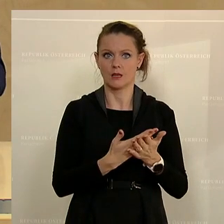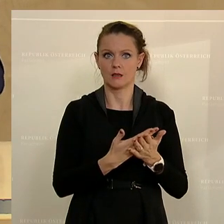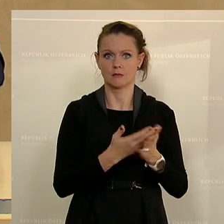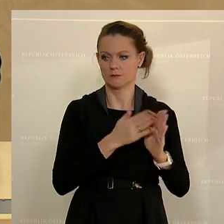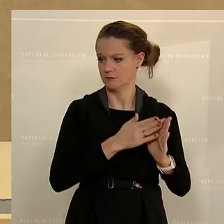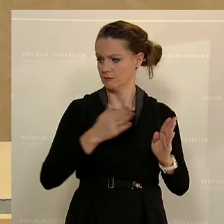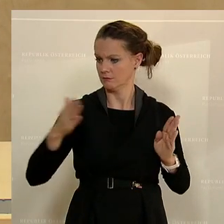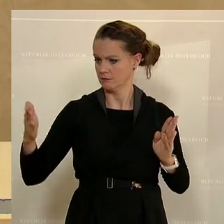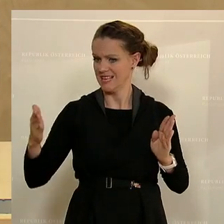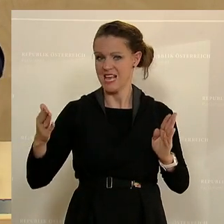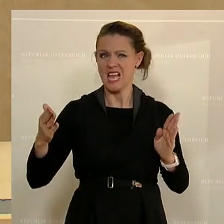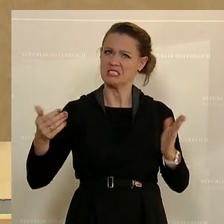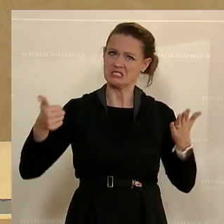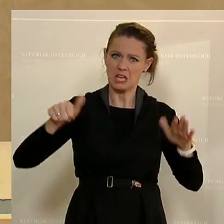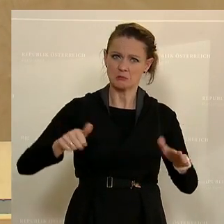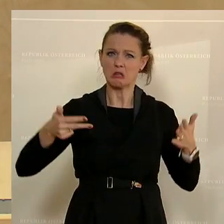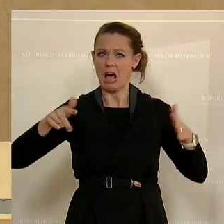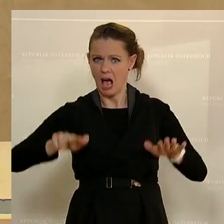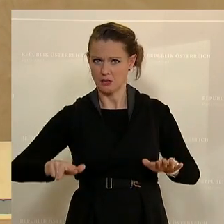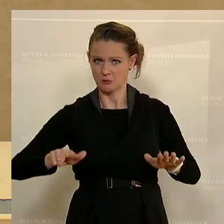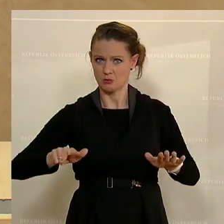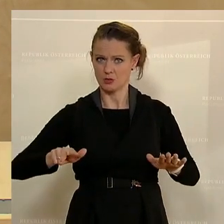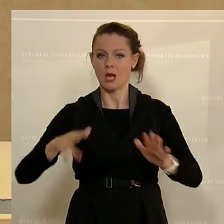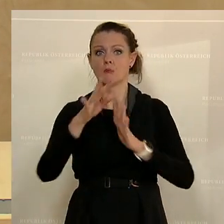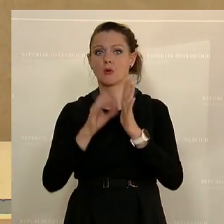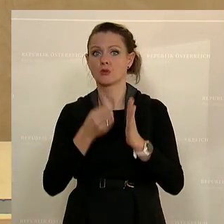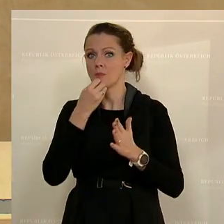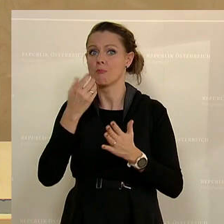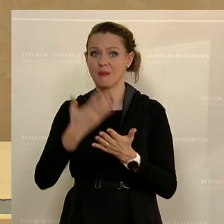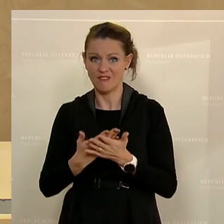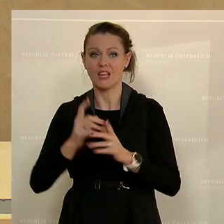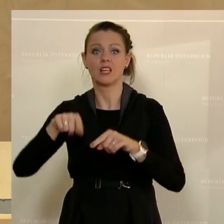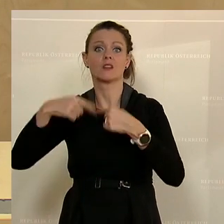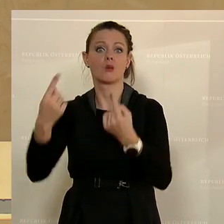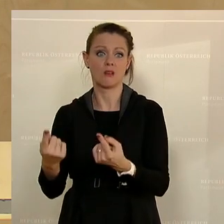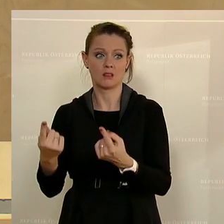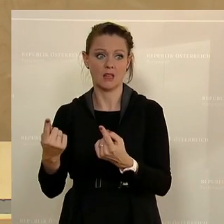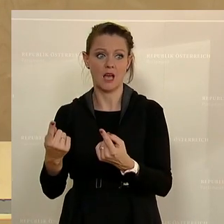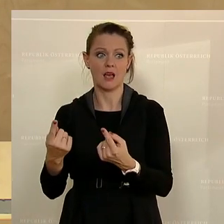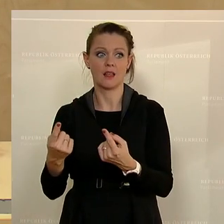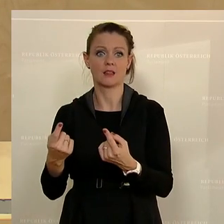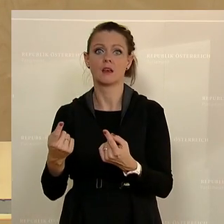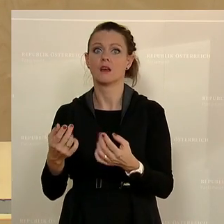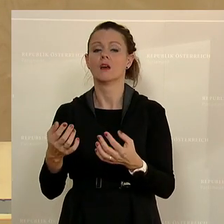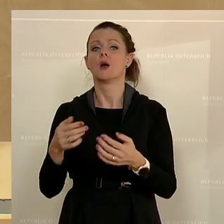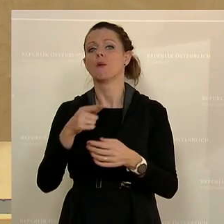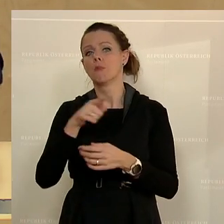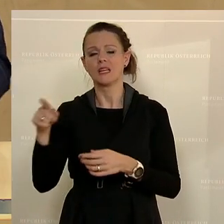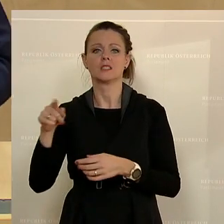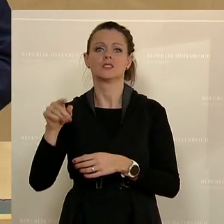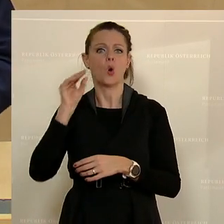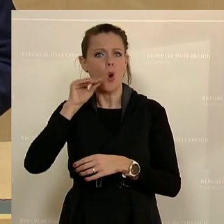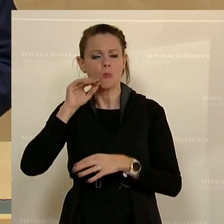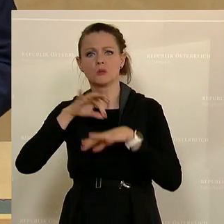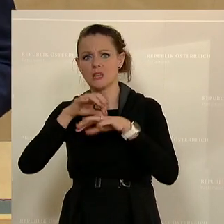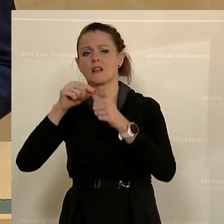acht Monate später. Und wenn das Protokoll bewilligt wurde, dauert es noch eine Zeit, bis dann wirklich vor Jungsremiss, bis das die Ombudsleitung, das kann bis zu